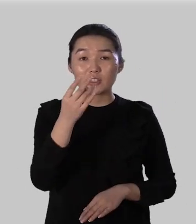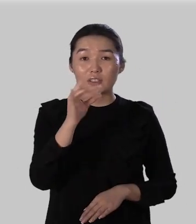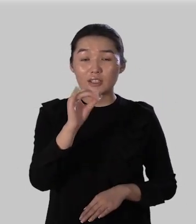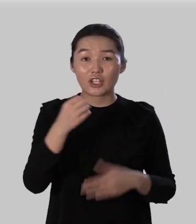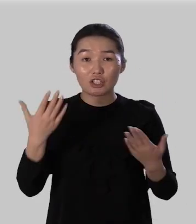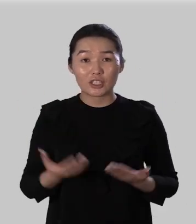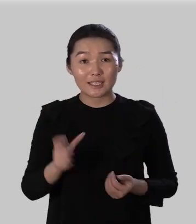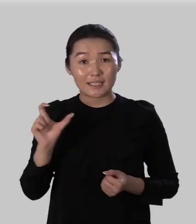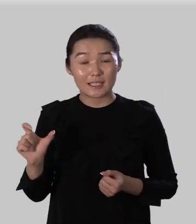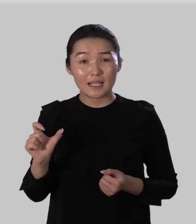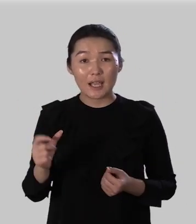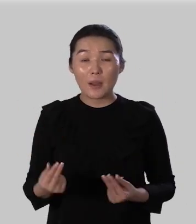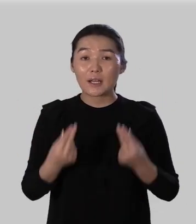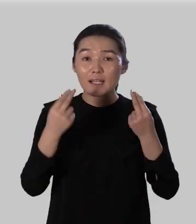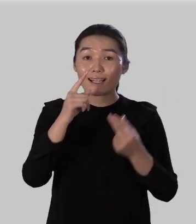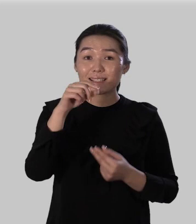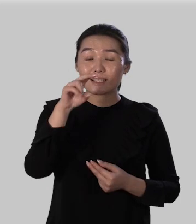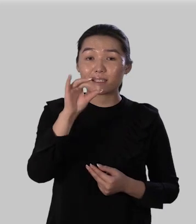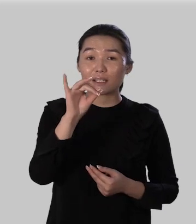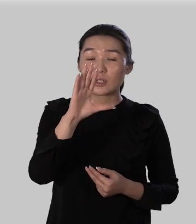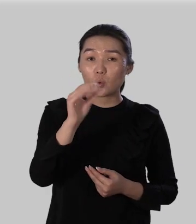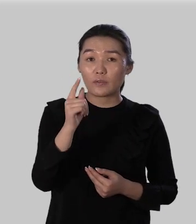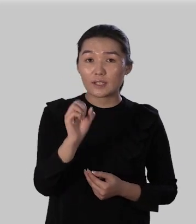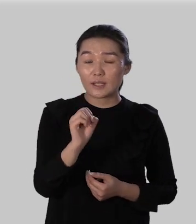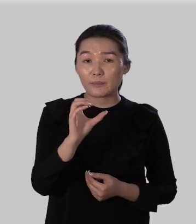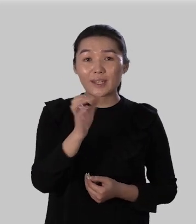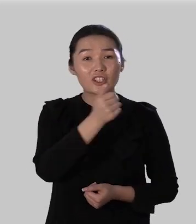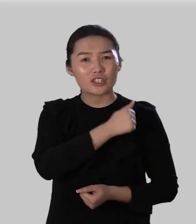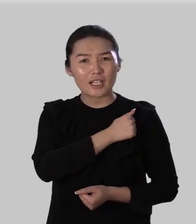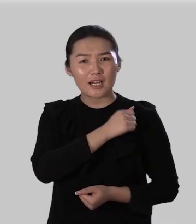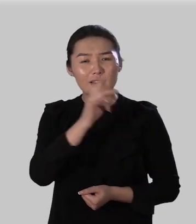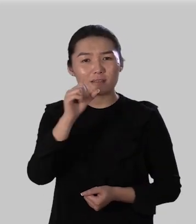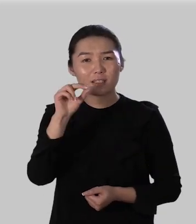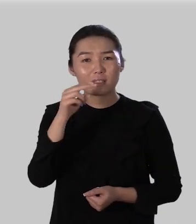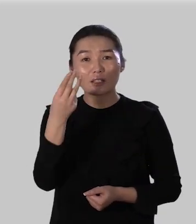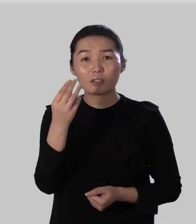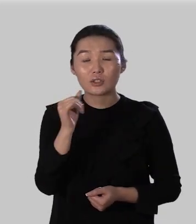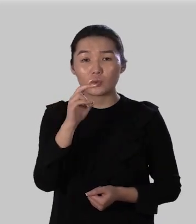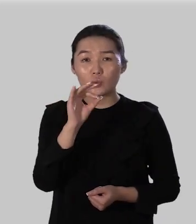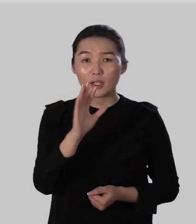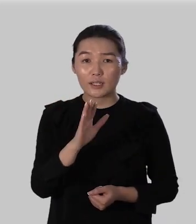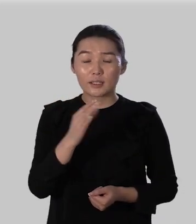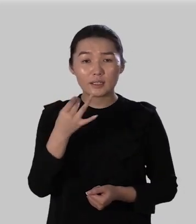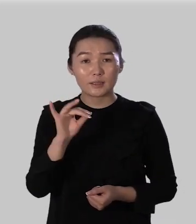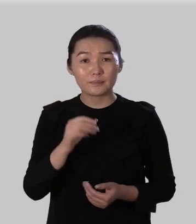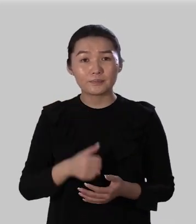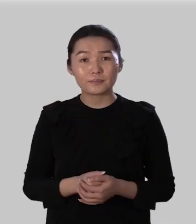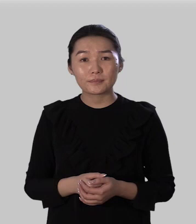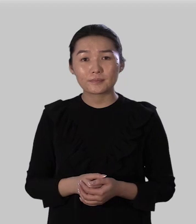жители прекрасное здоровье жалился над чукой сгладить неловкость